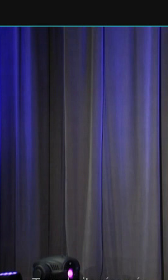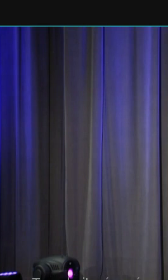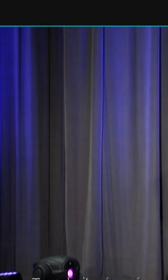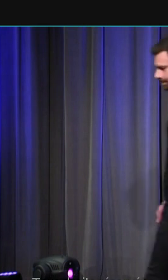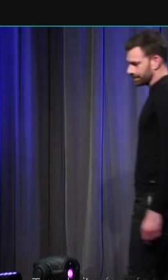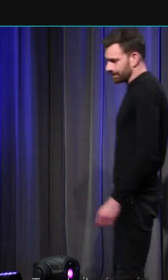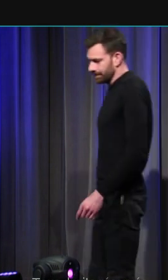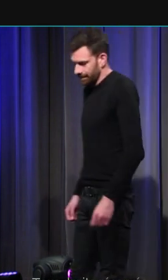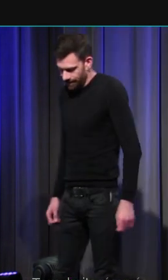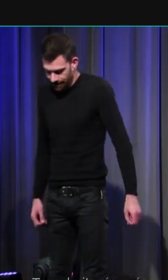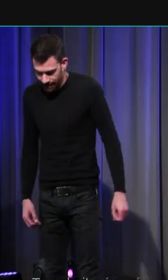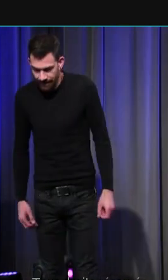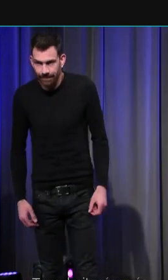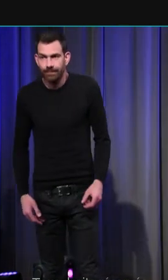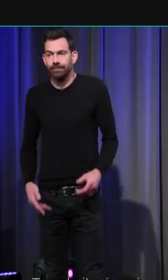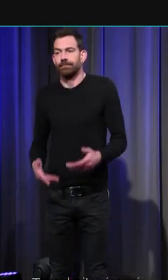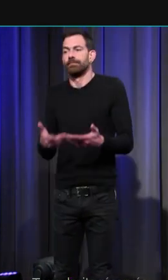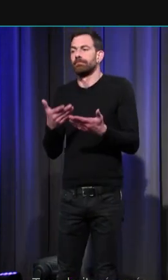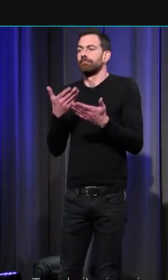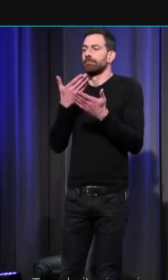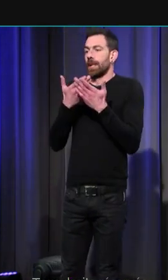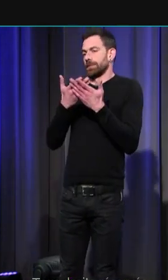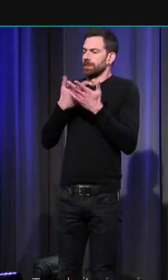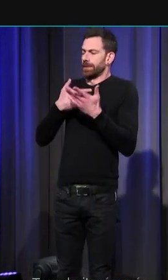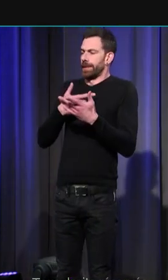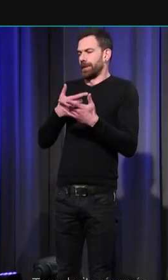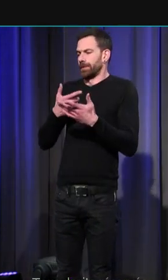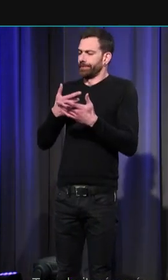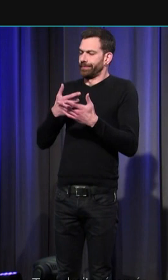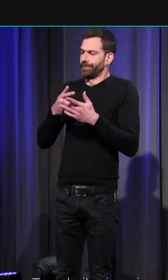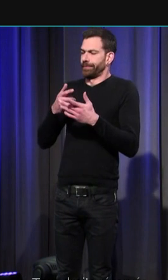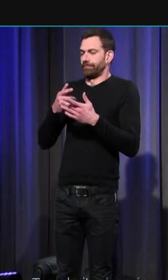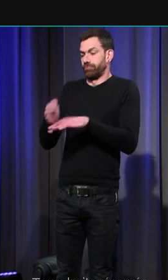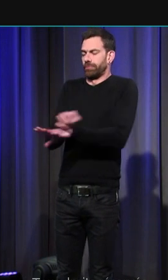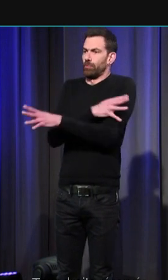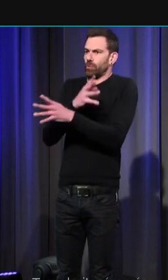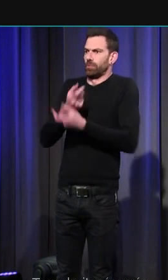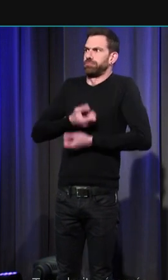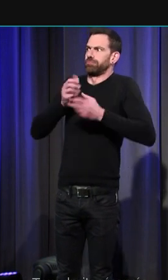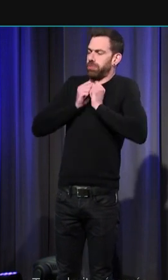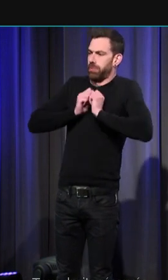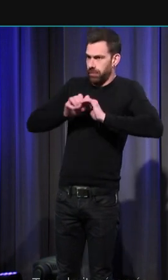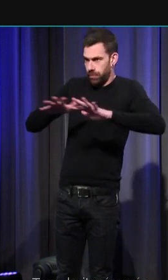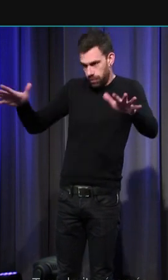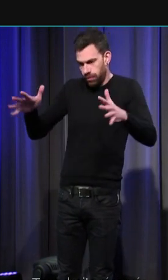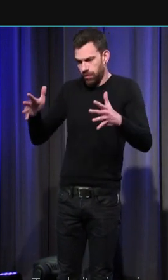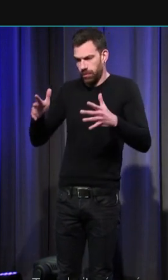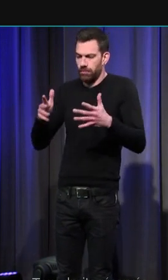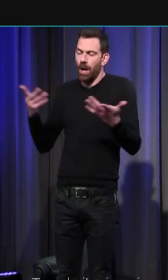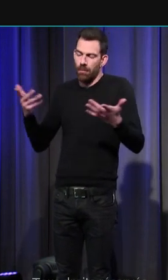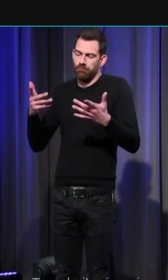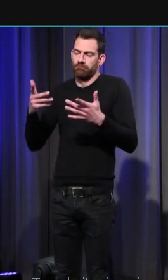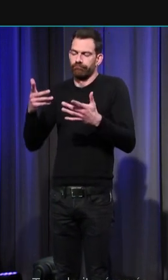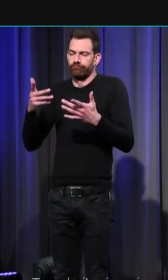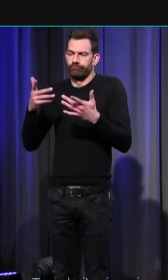Les effets de cette pastorale des émotions ont été par exemple déjà depuis longtemps magistralement mis en